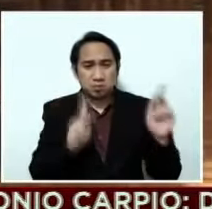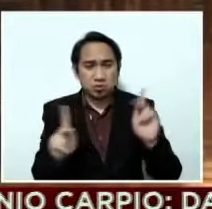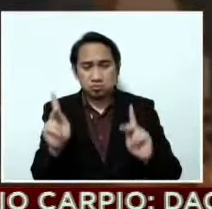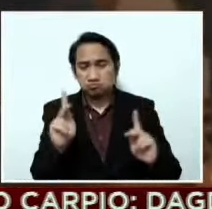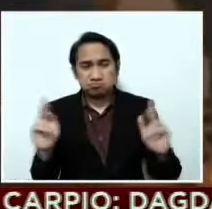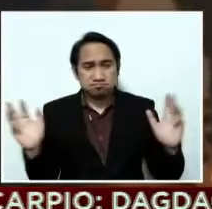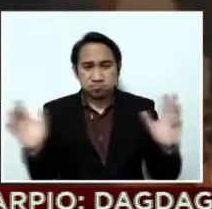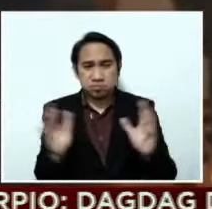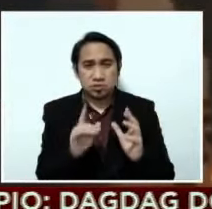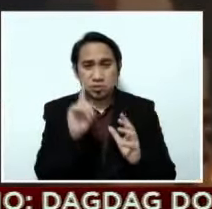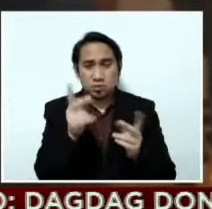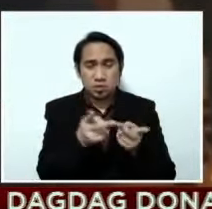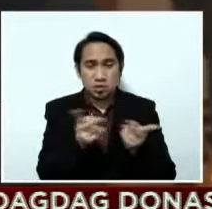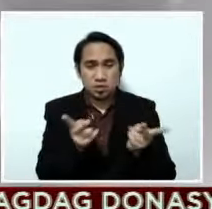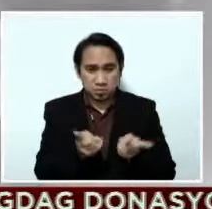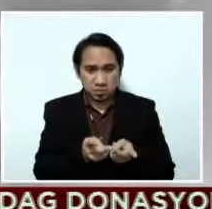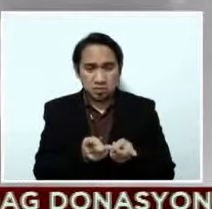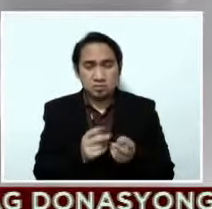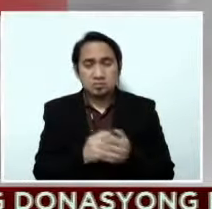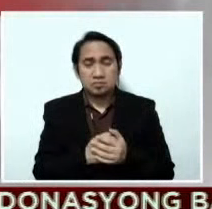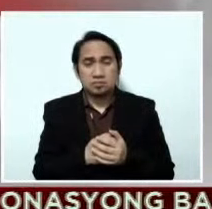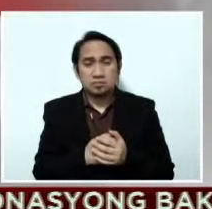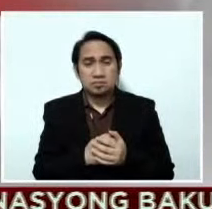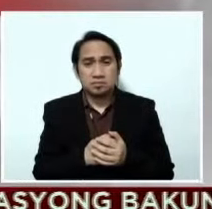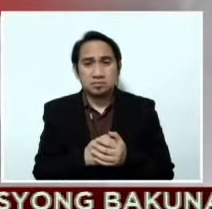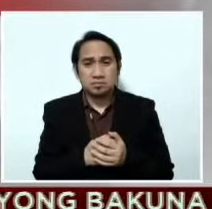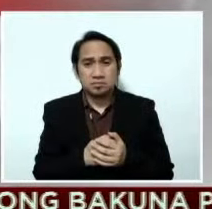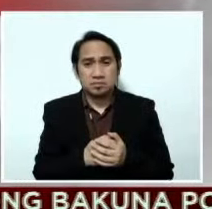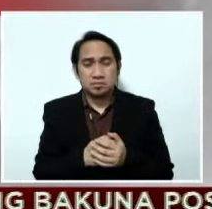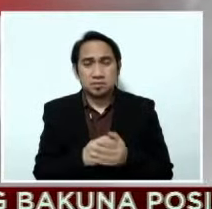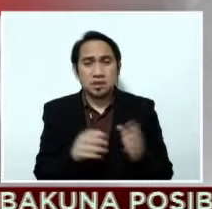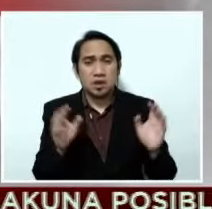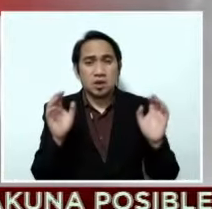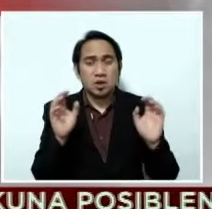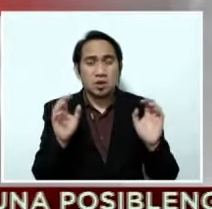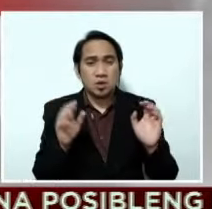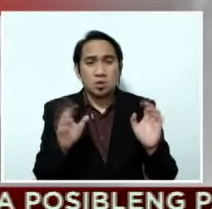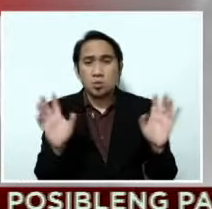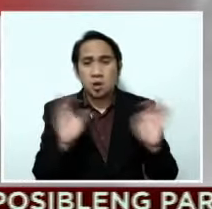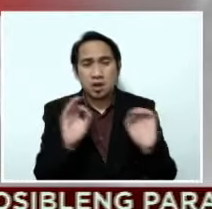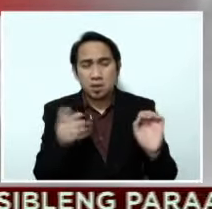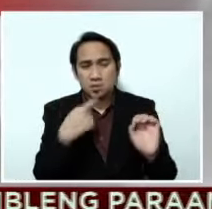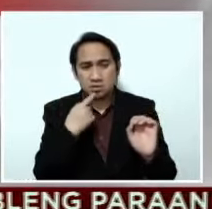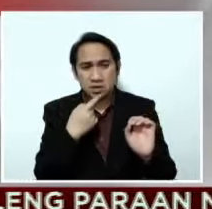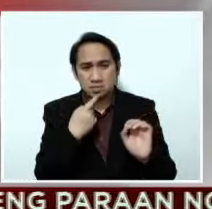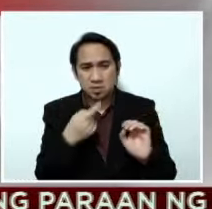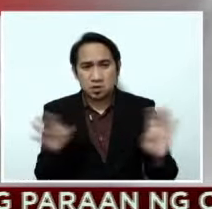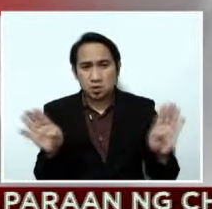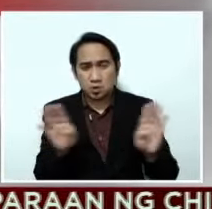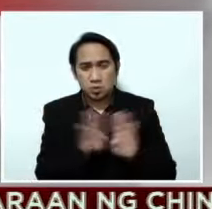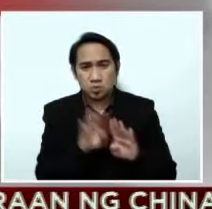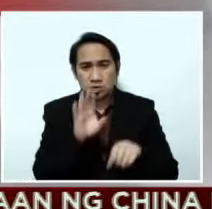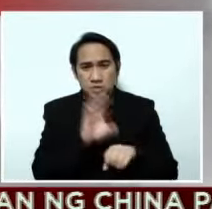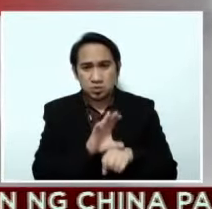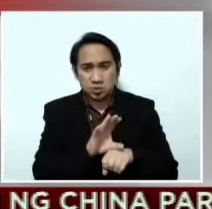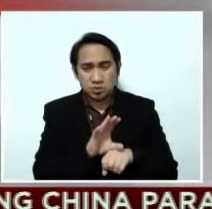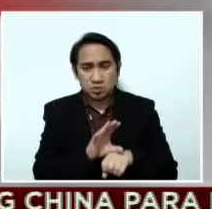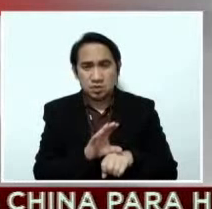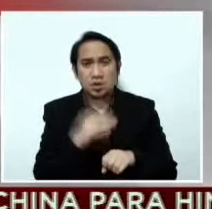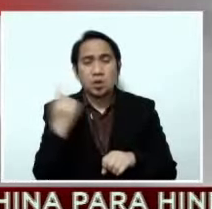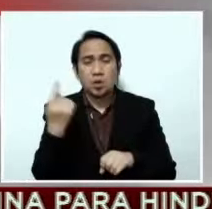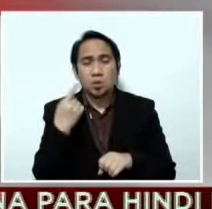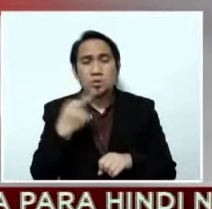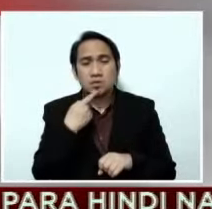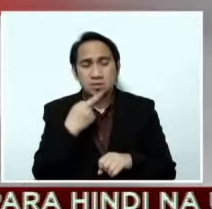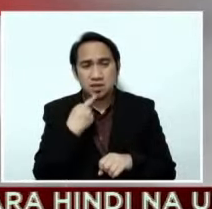tao kasama na ang mga simbahan. Wala tayong sinabi sa protocol na isasara po natin ang simbahan. Ang sinabi lang po natin,